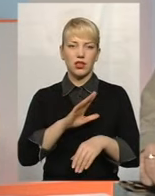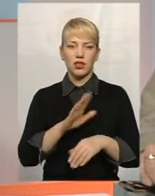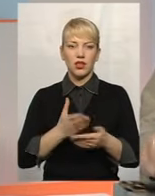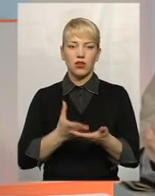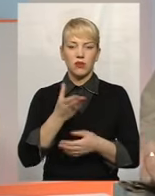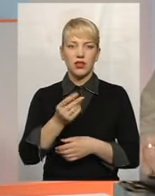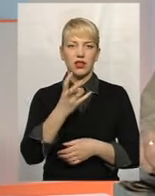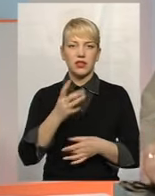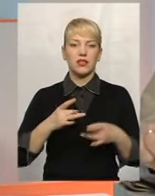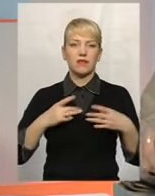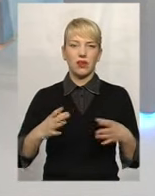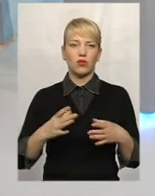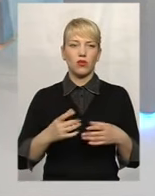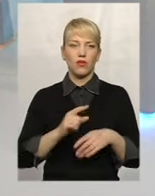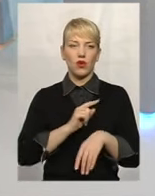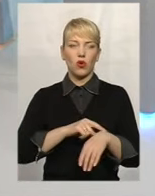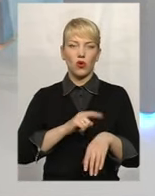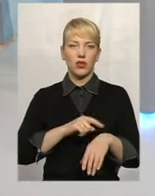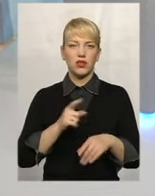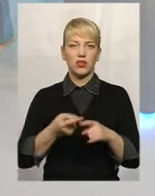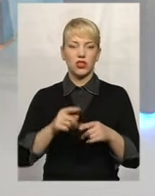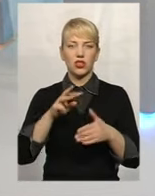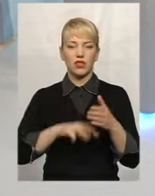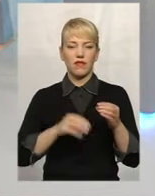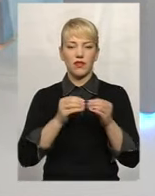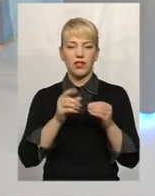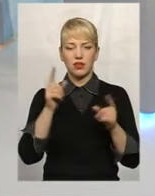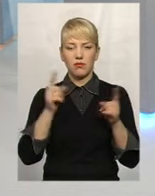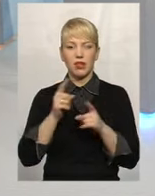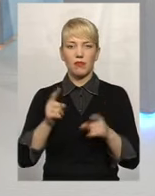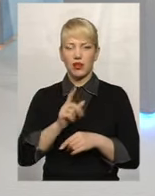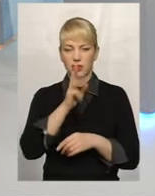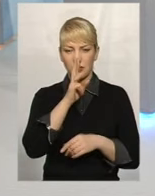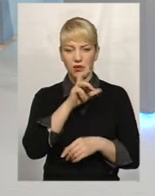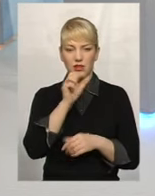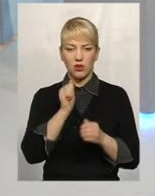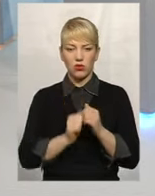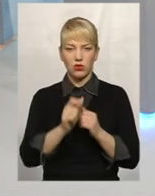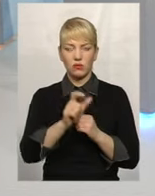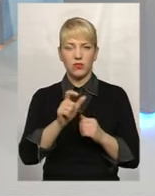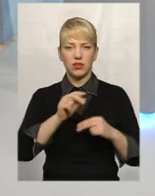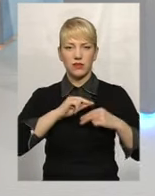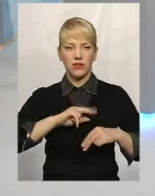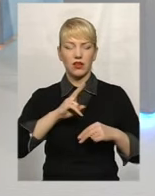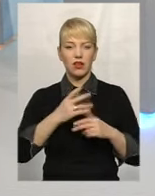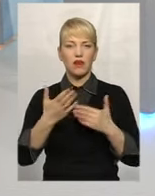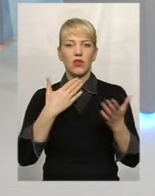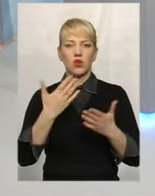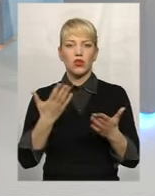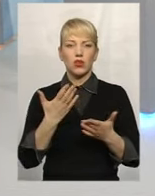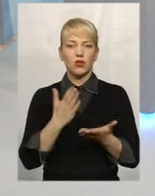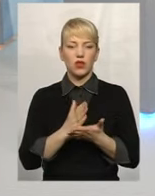святкові години, все одно штраф 10 мінімальних заробітних заробітних кожного працівника, відносно якого вчинене таке порушення.